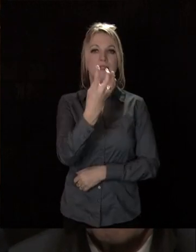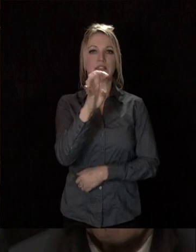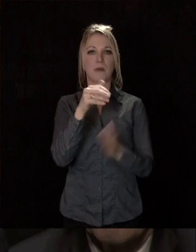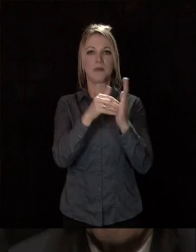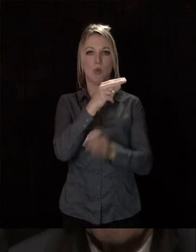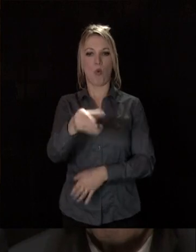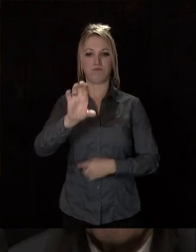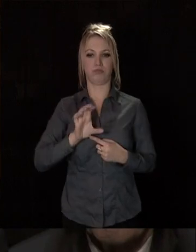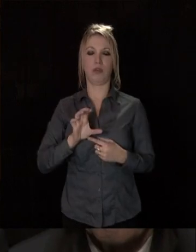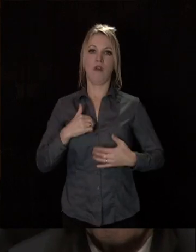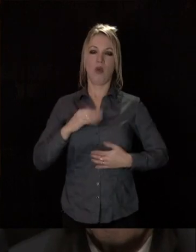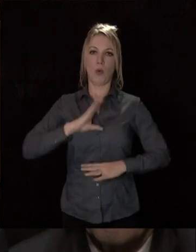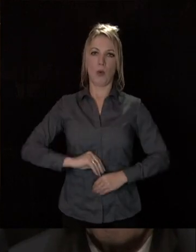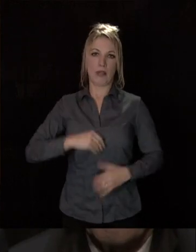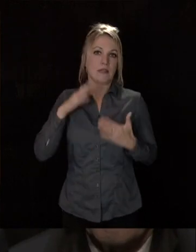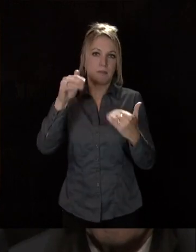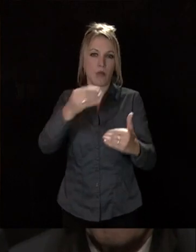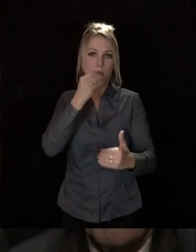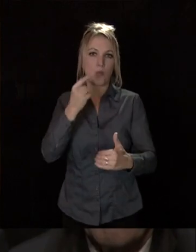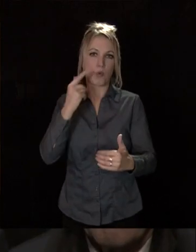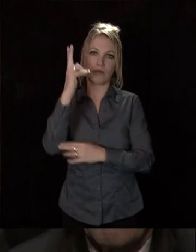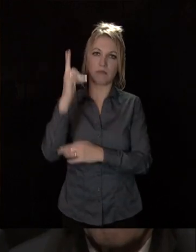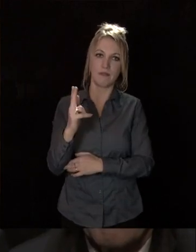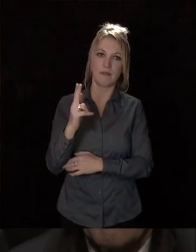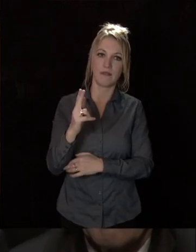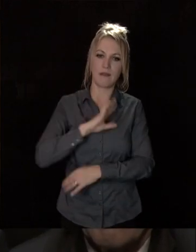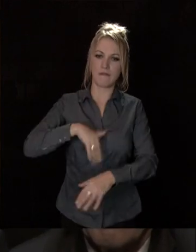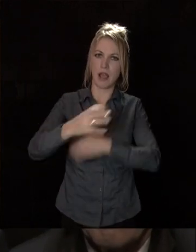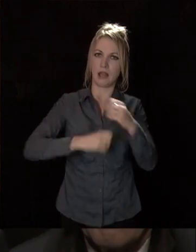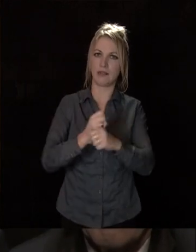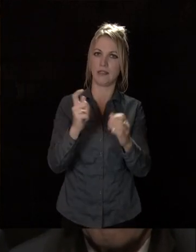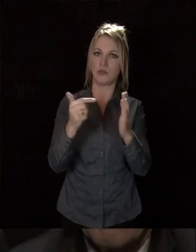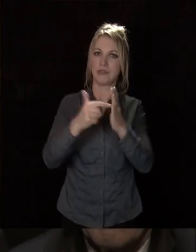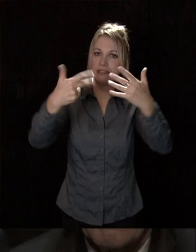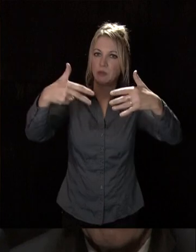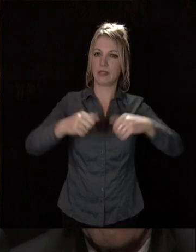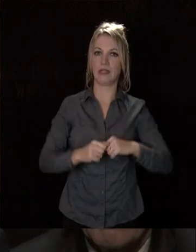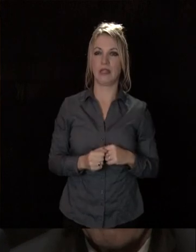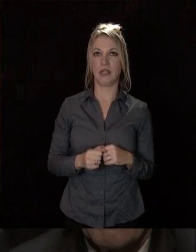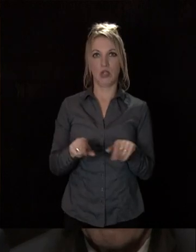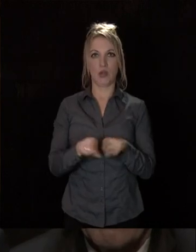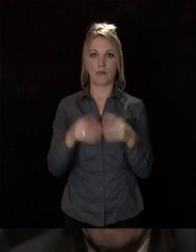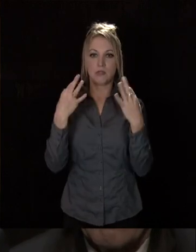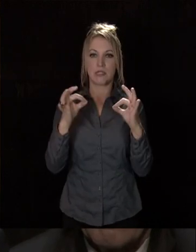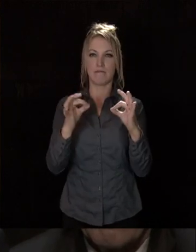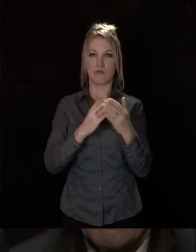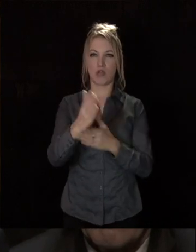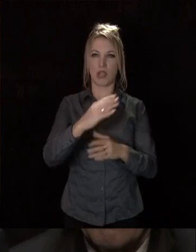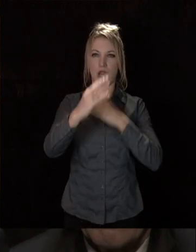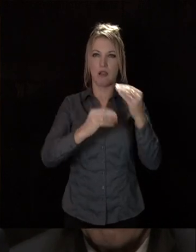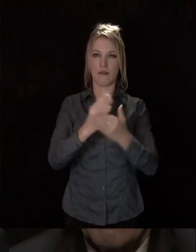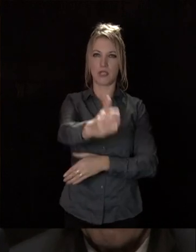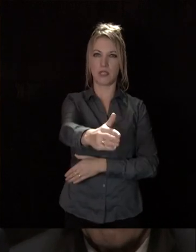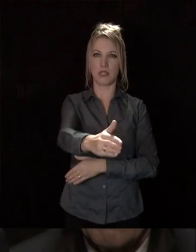euros qui permettront, je l'espère, de faire partie à la fin de l'année 2018 des dix plus grands projets d'avenir qui seront